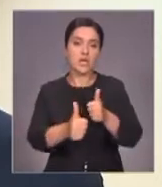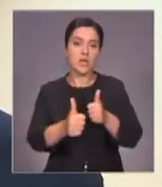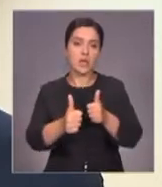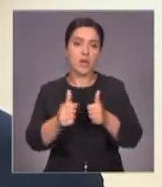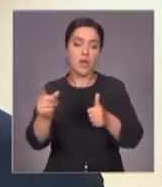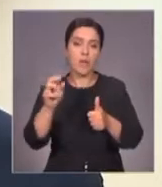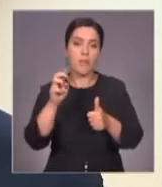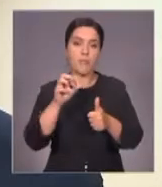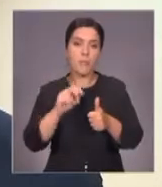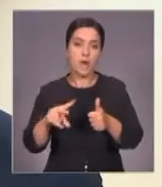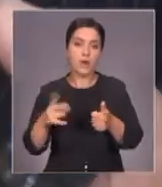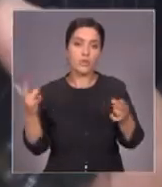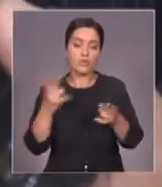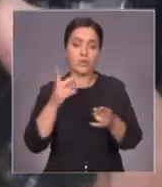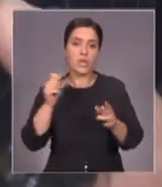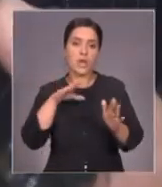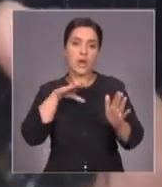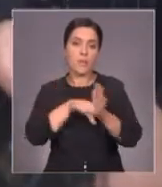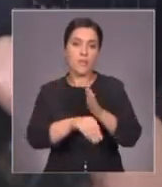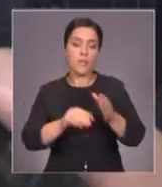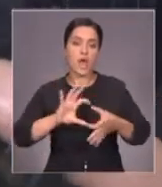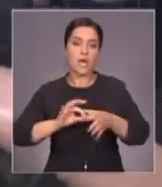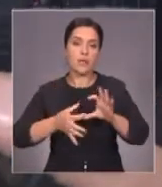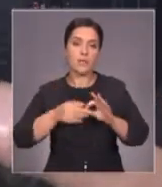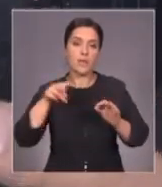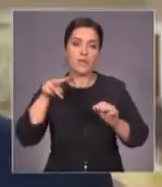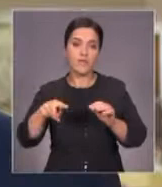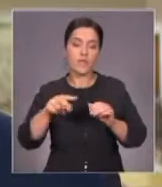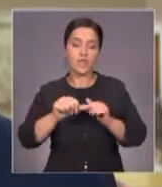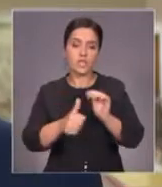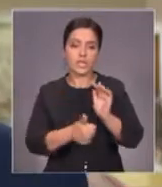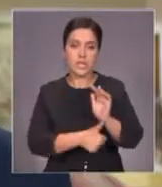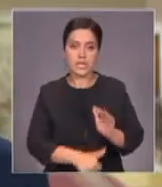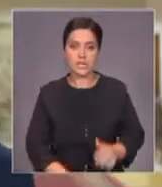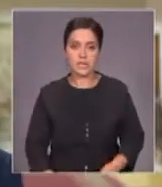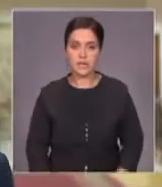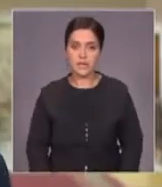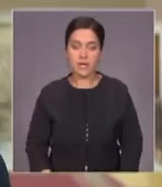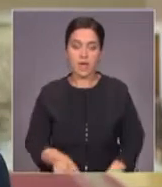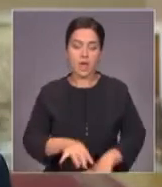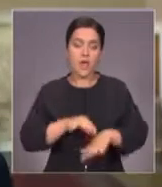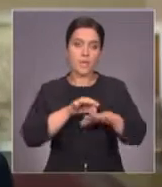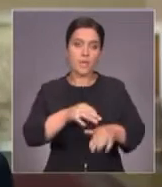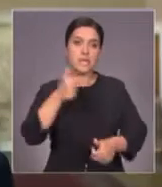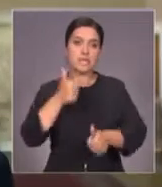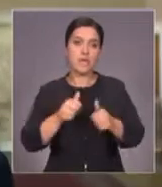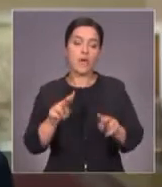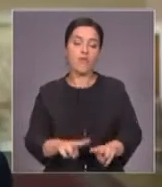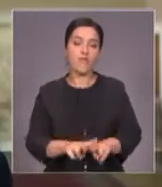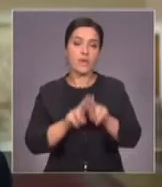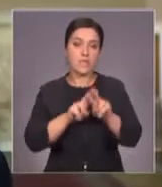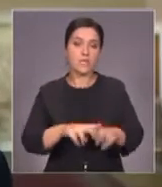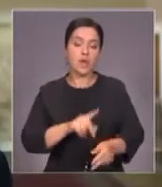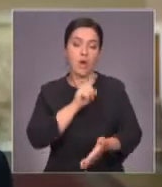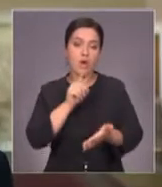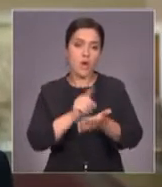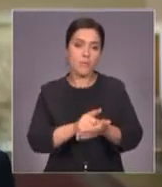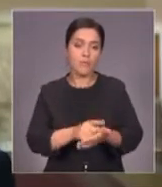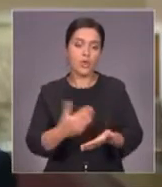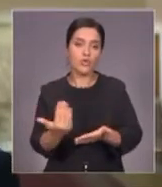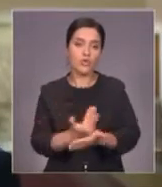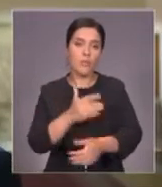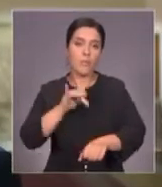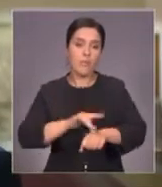необходимы для попадания на Олимпиаду 2016. Проведение чемпионата здесь, в Астане, во-первых, обеспечит нас новыми